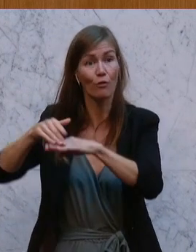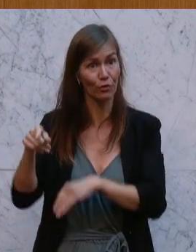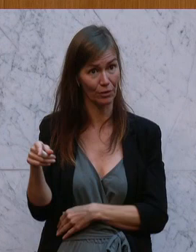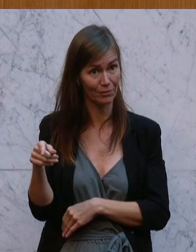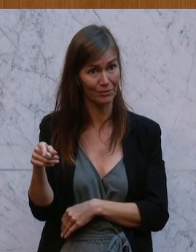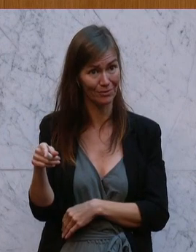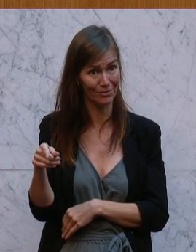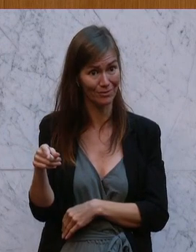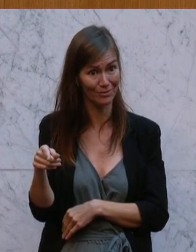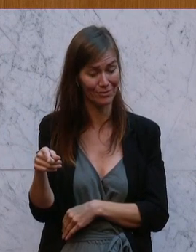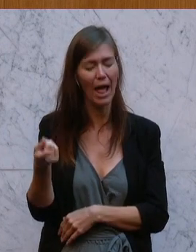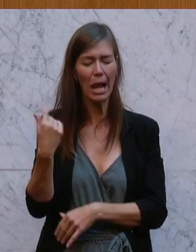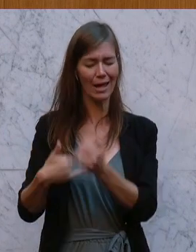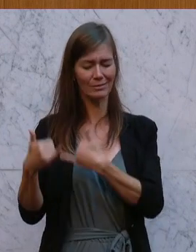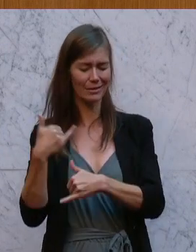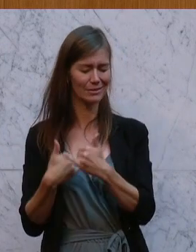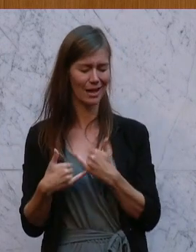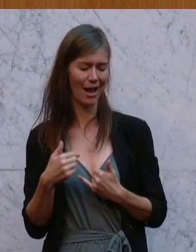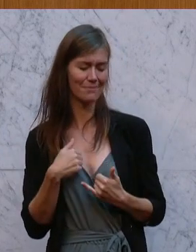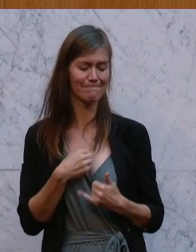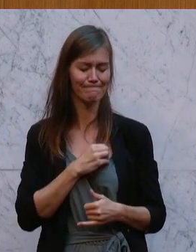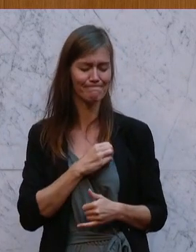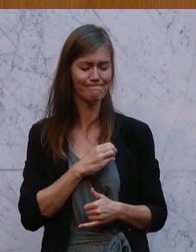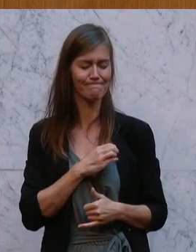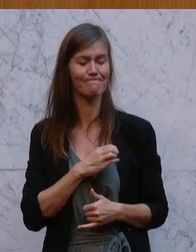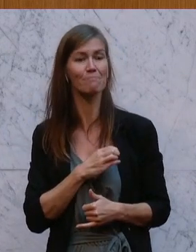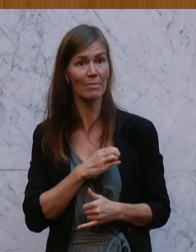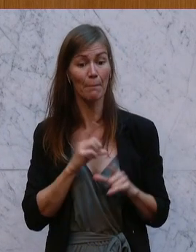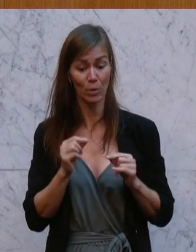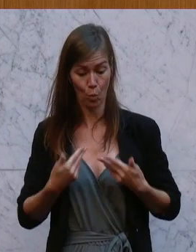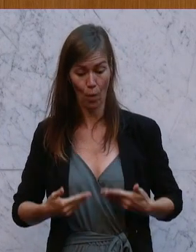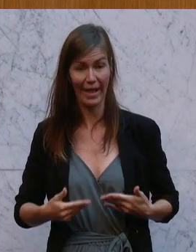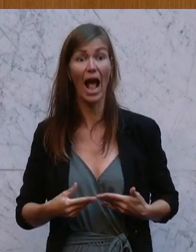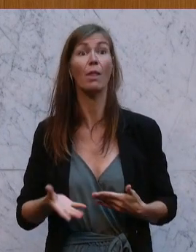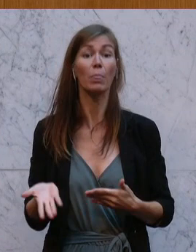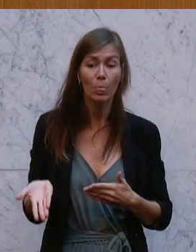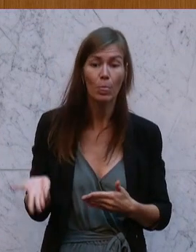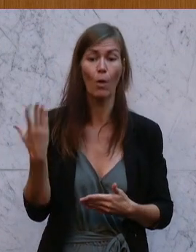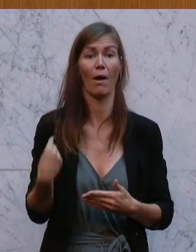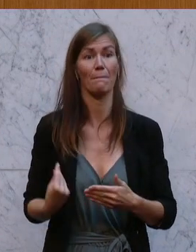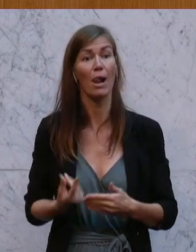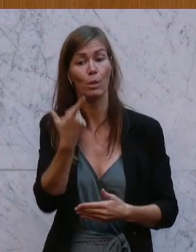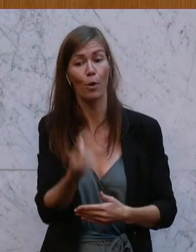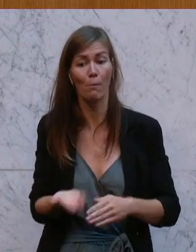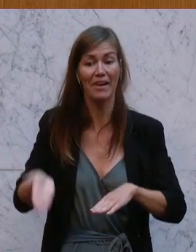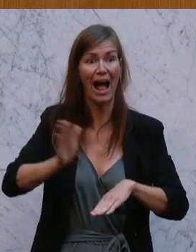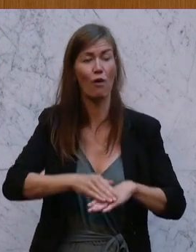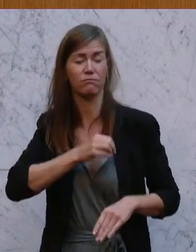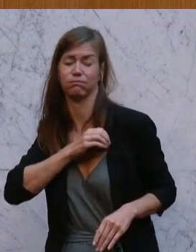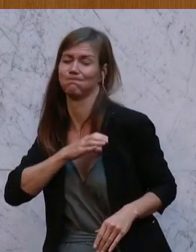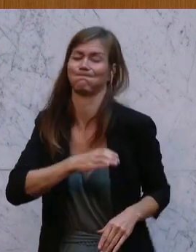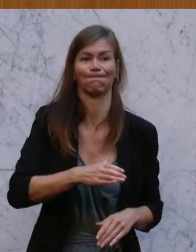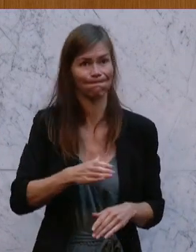letztes Jahr schon goldene Nasen verdient hat, der verdoppelt seinen Gewinn heuer wieder. Und was macht die Bundesregierung?